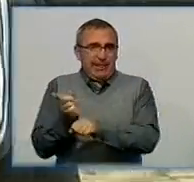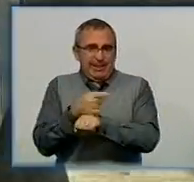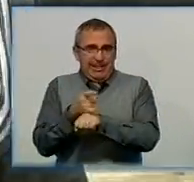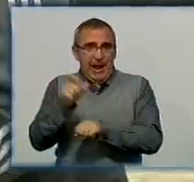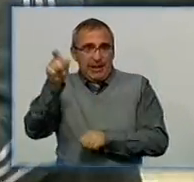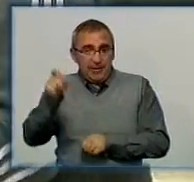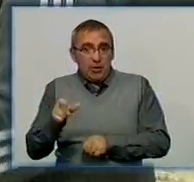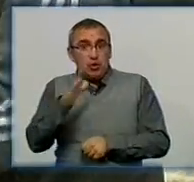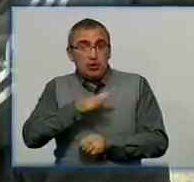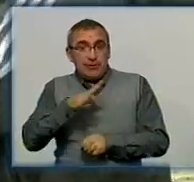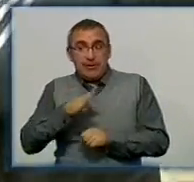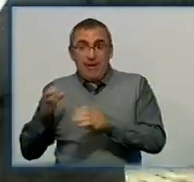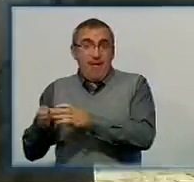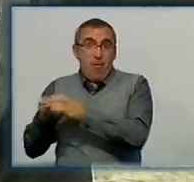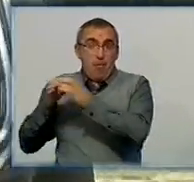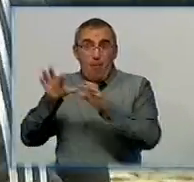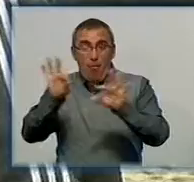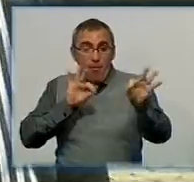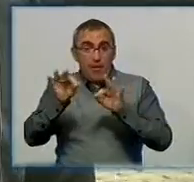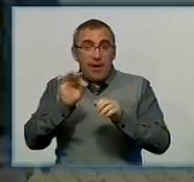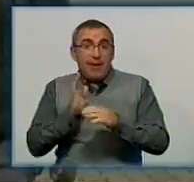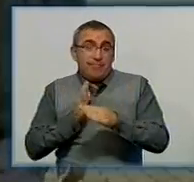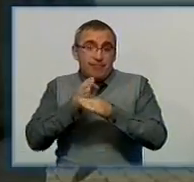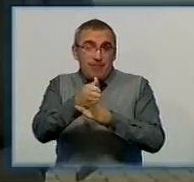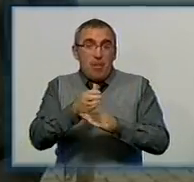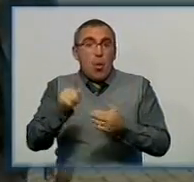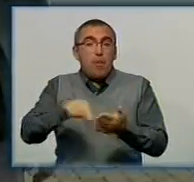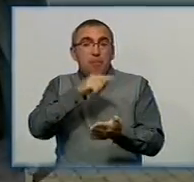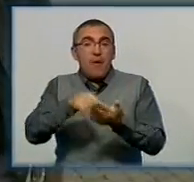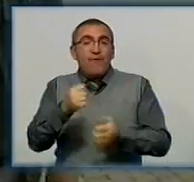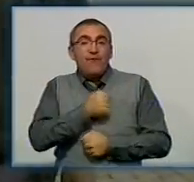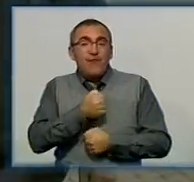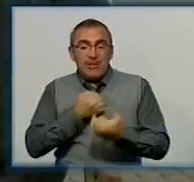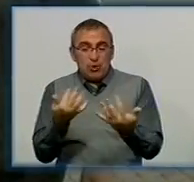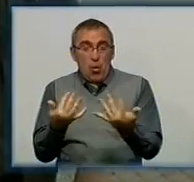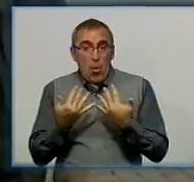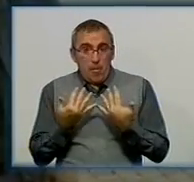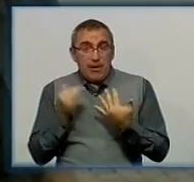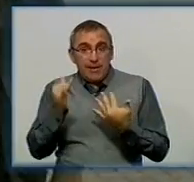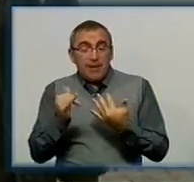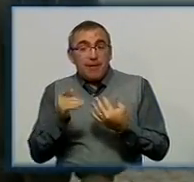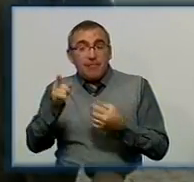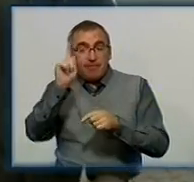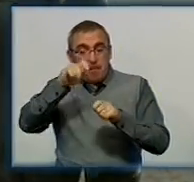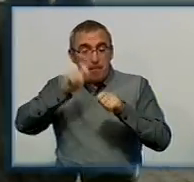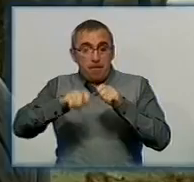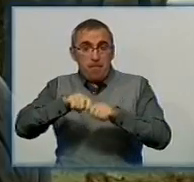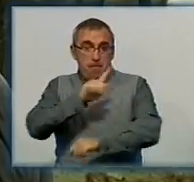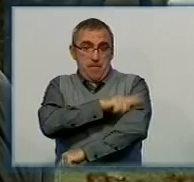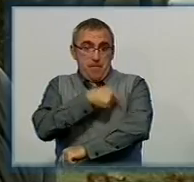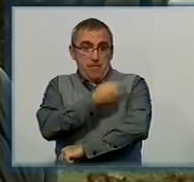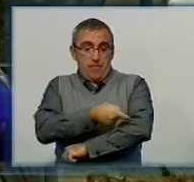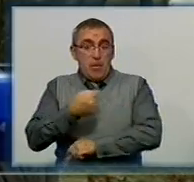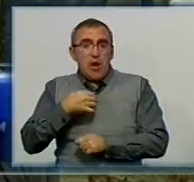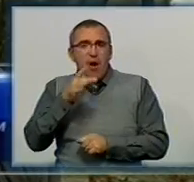дочекався чергової хвилі мобілізації і відправився до міського військомату. Там чоловіка направили проходити медичну комісію. Я